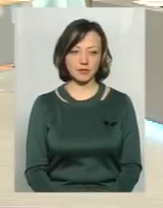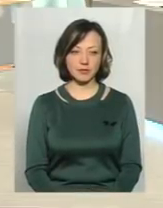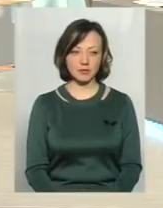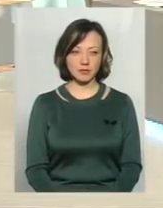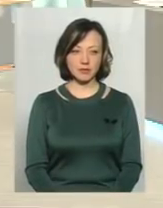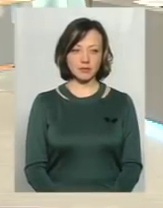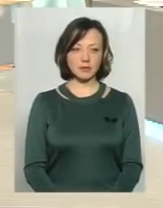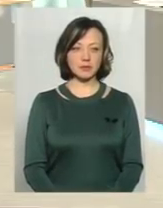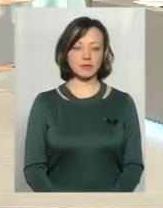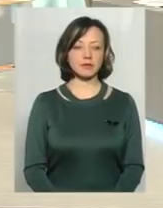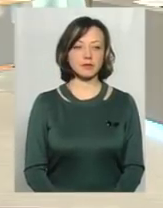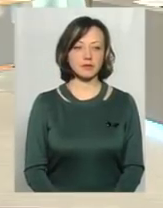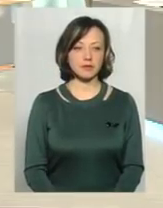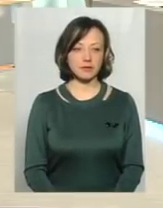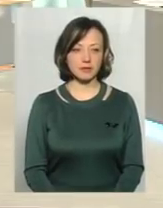Алло?